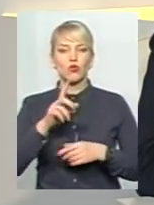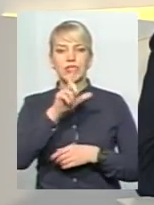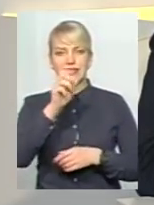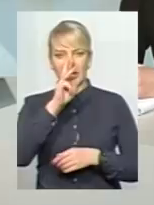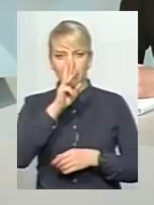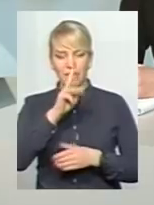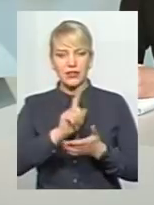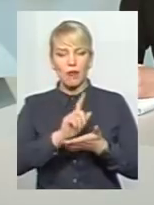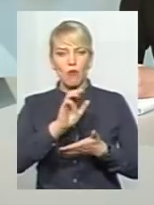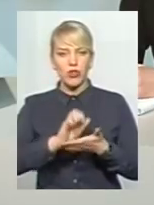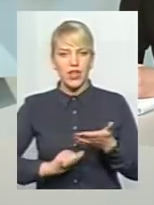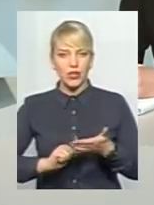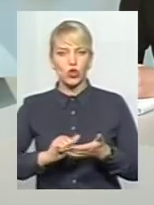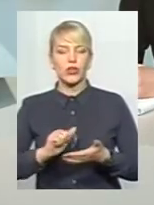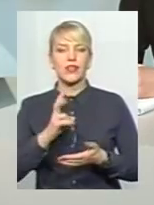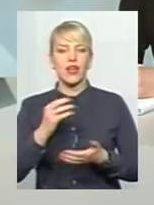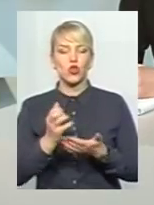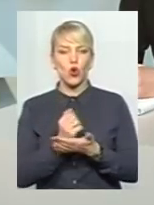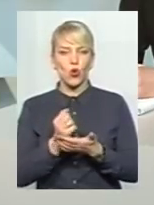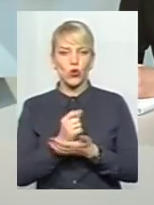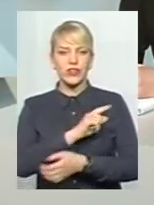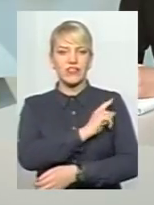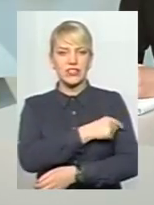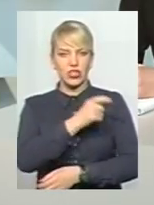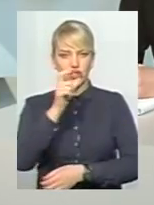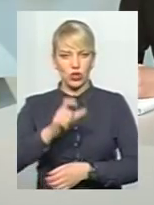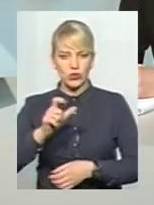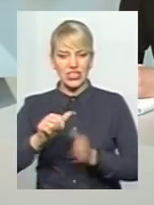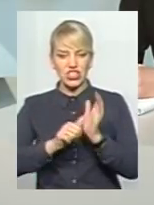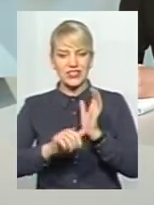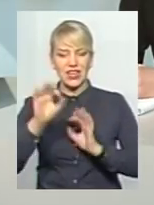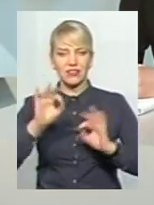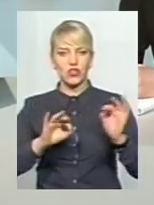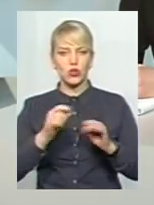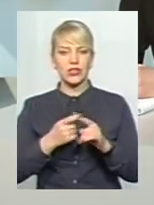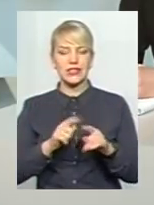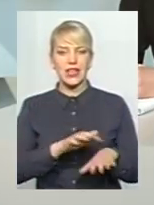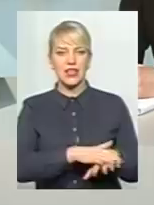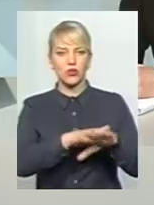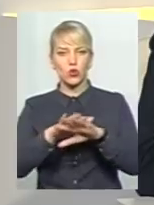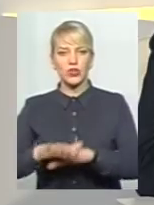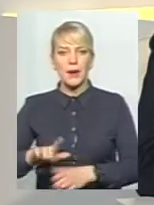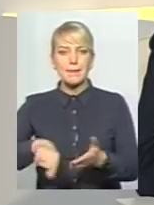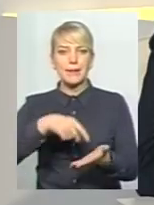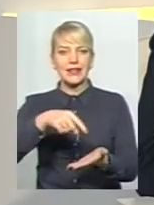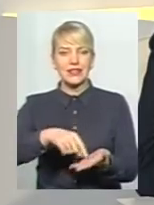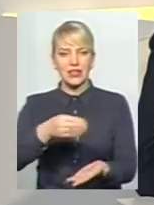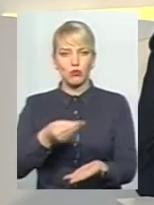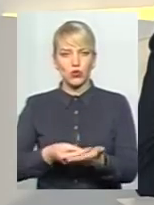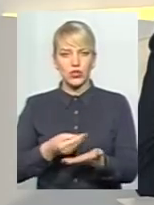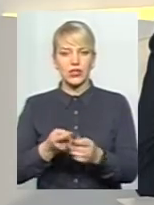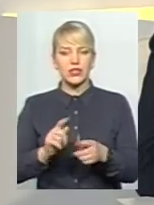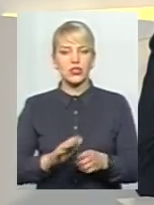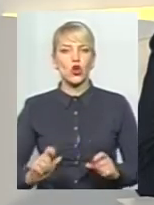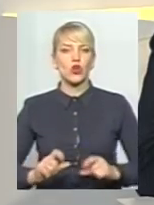плати податок на доходи фізичних осіб 60% – це надходження до міського бюджету, а отже це зростання нашої